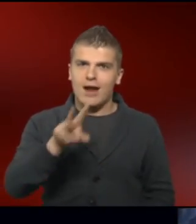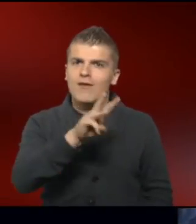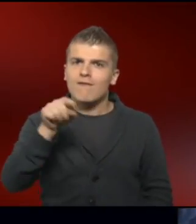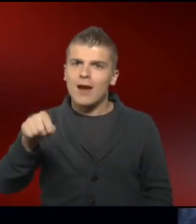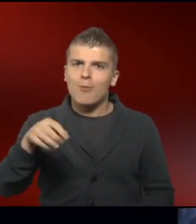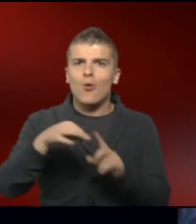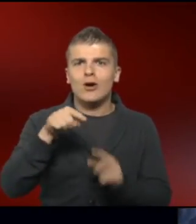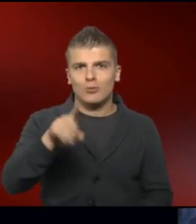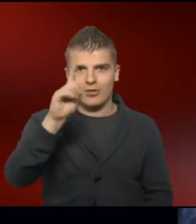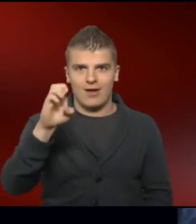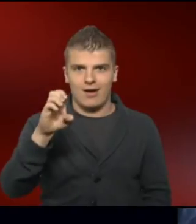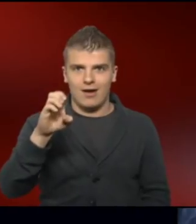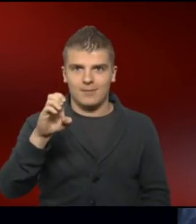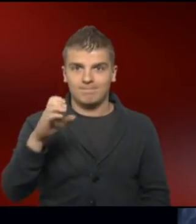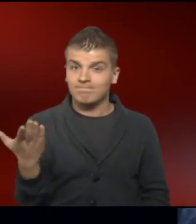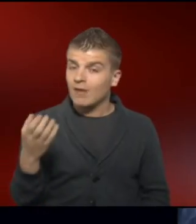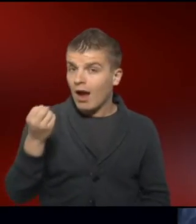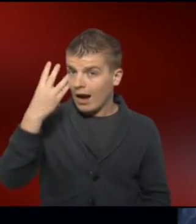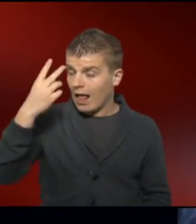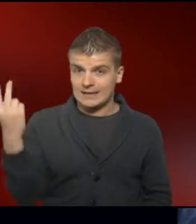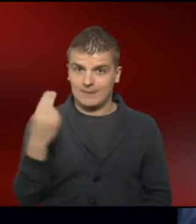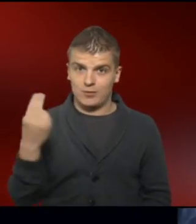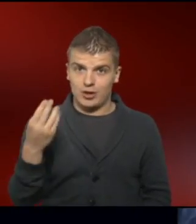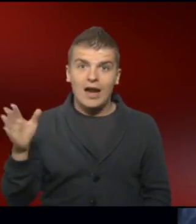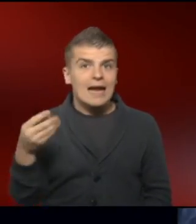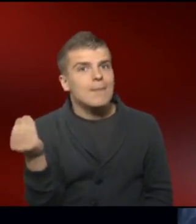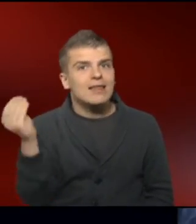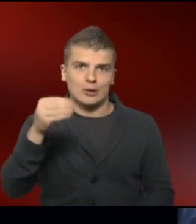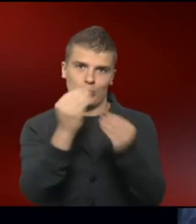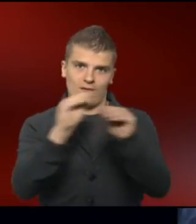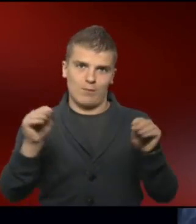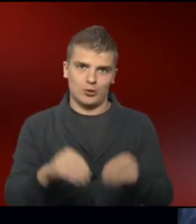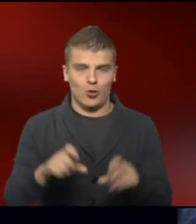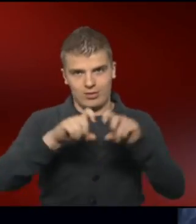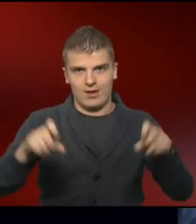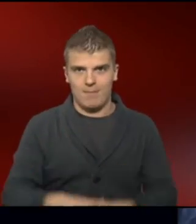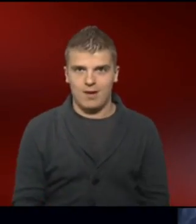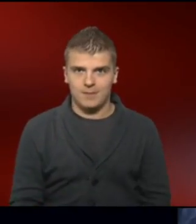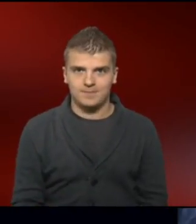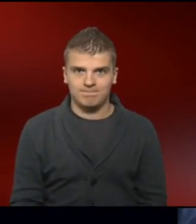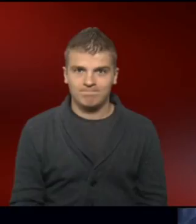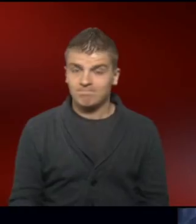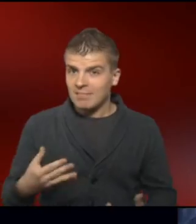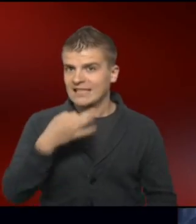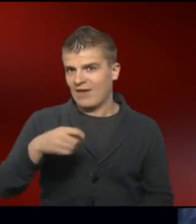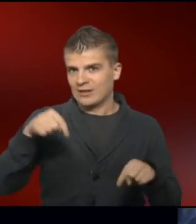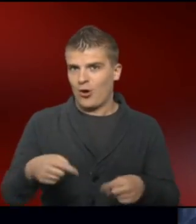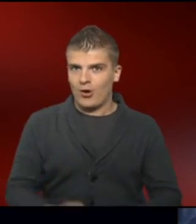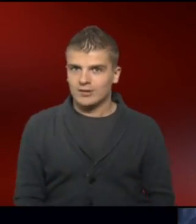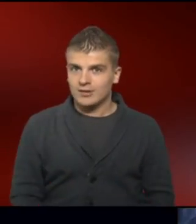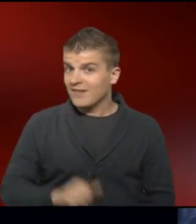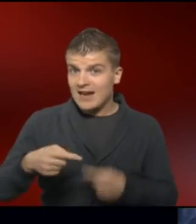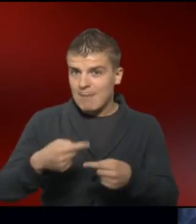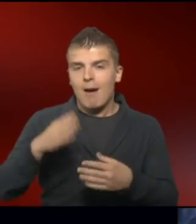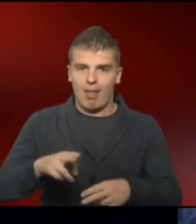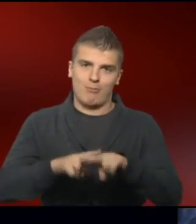.korks.de. Und es gibt natürlich wie immer auch zusätzliche Informationen zum Thema. Das war es für heute und wie immer,